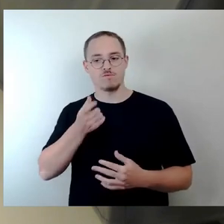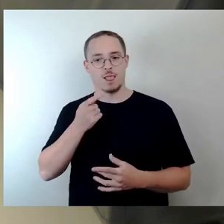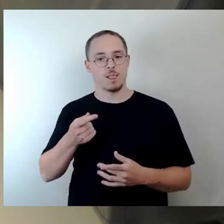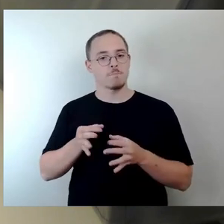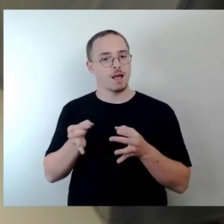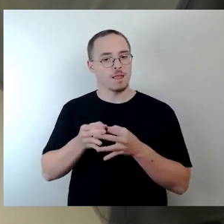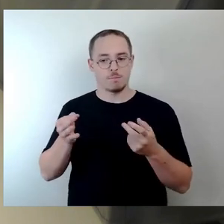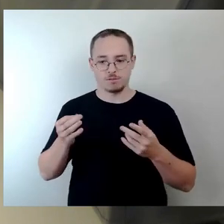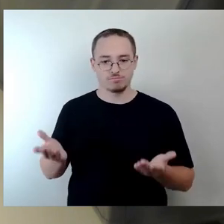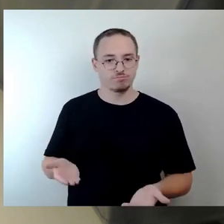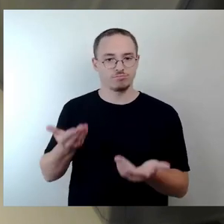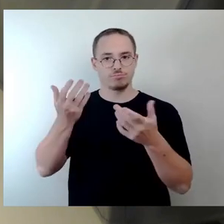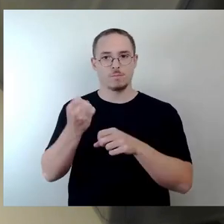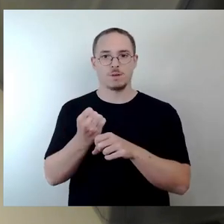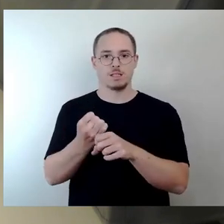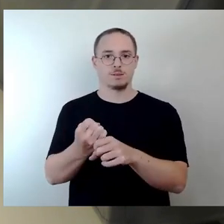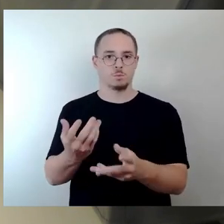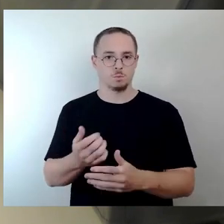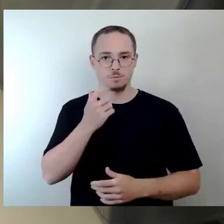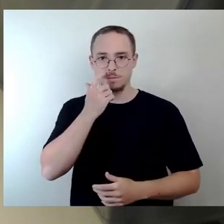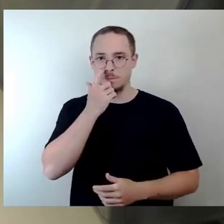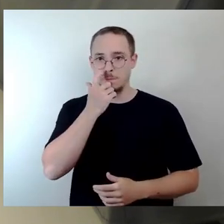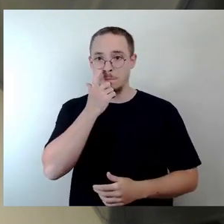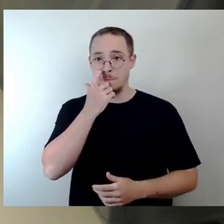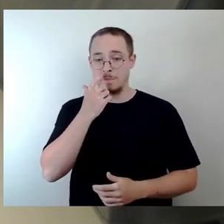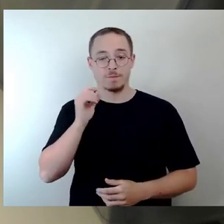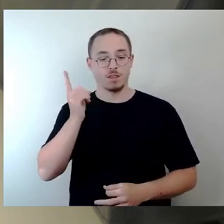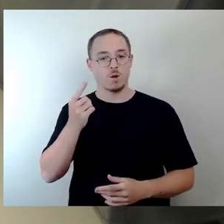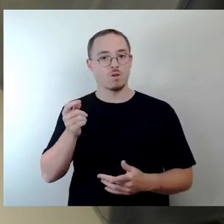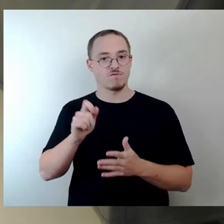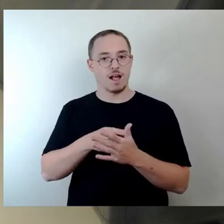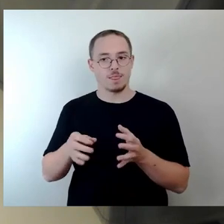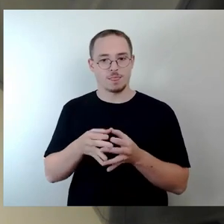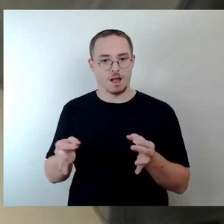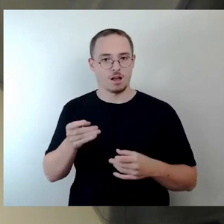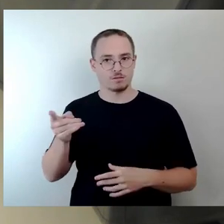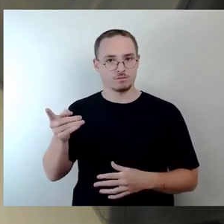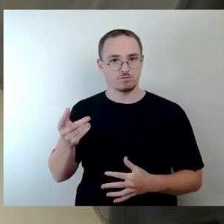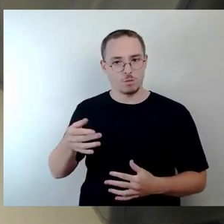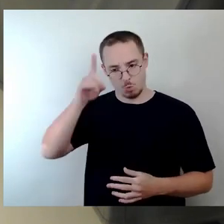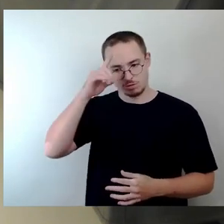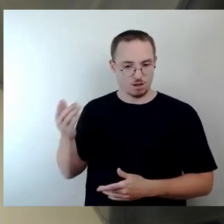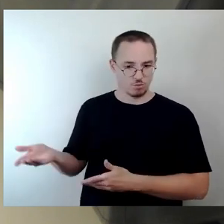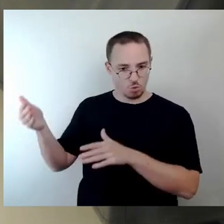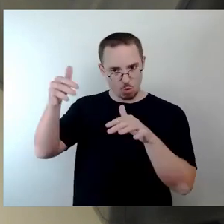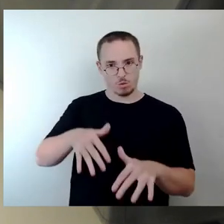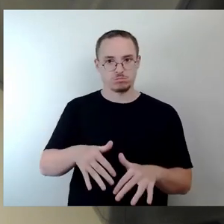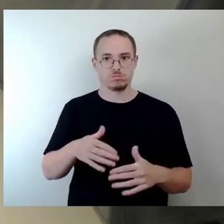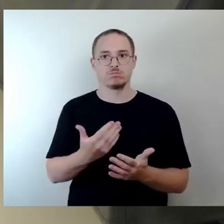wird der Gemeindliche Vollzugsdienst ebenfalls im Stadtgebiet Präsenz sein. Wir setzen hier Schwerpunkte gerade in kritischen Bereichen.